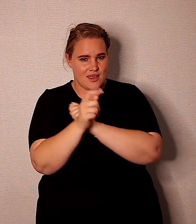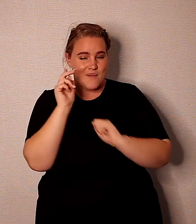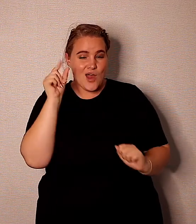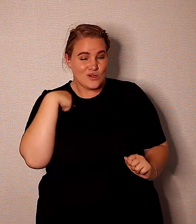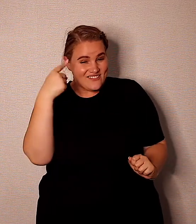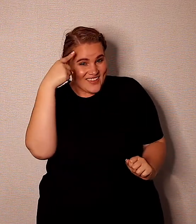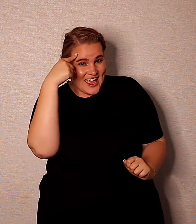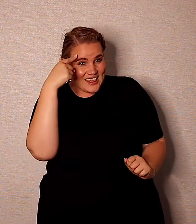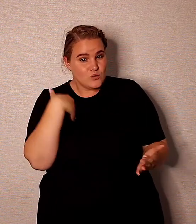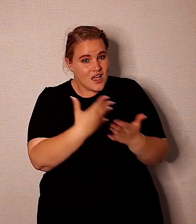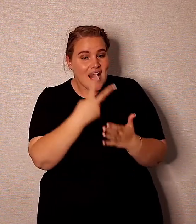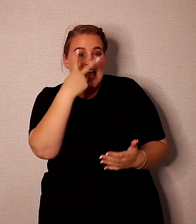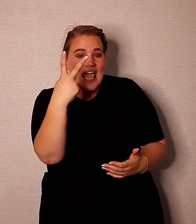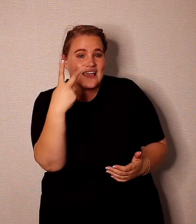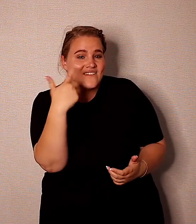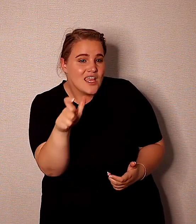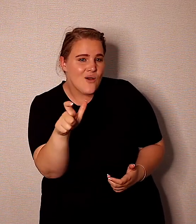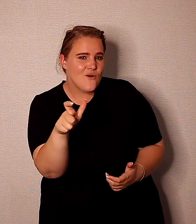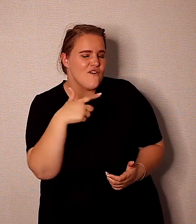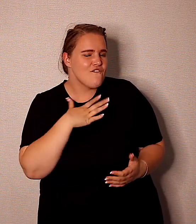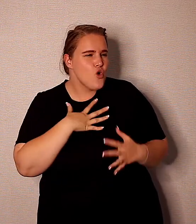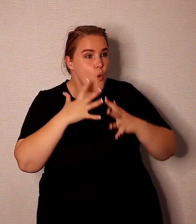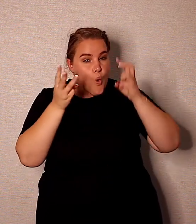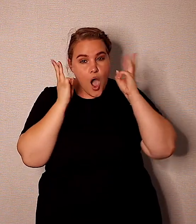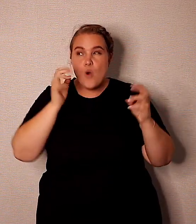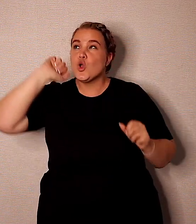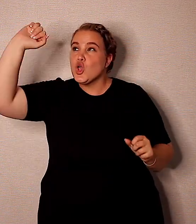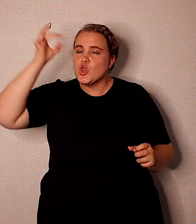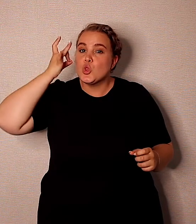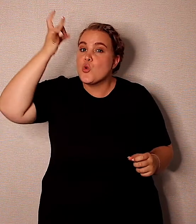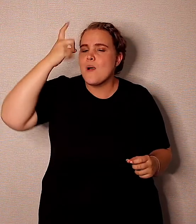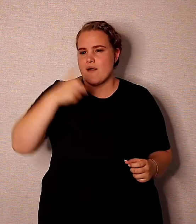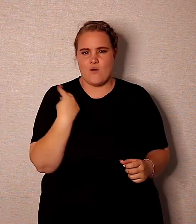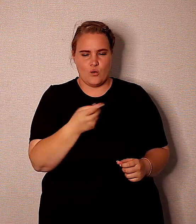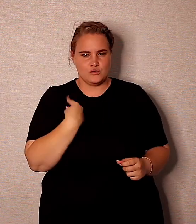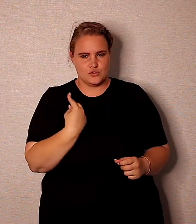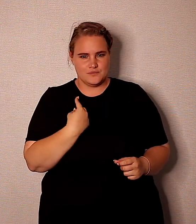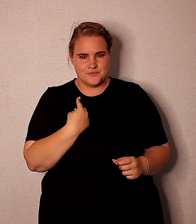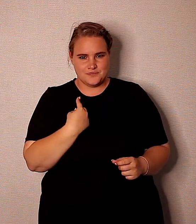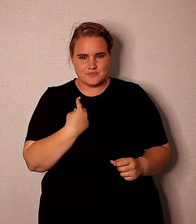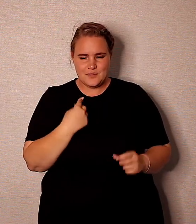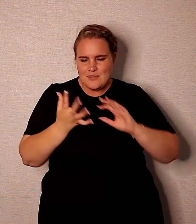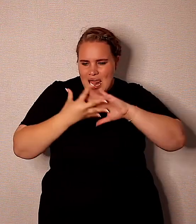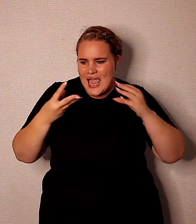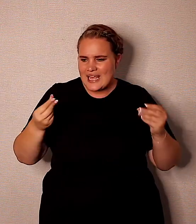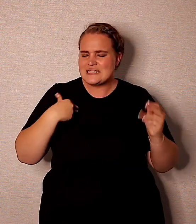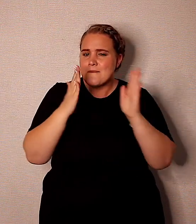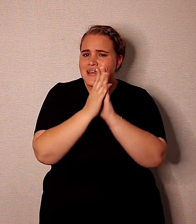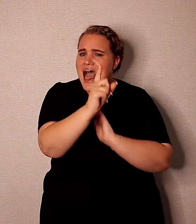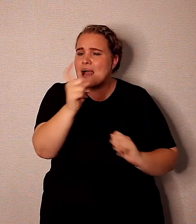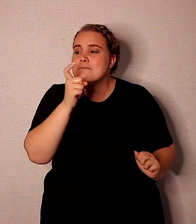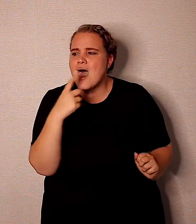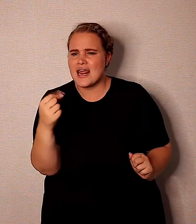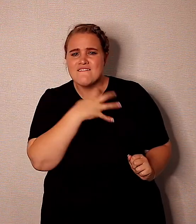Maar die feit dat ons vandag nog hierna kan luister, is een groe ding. Het wees die plannen en drome voor ons en daar oor prijs ons hier. Heilige Gees,